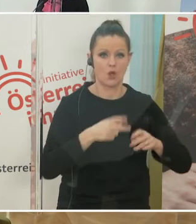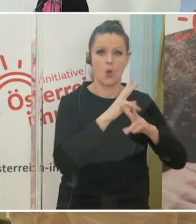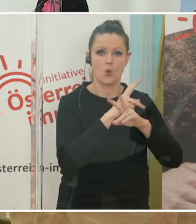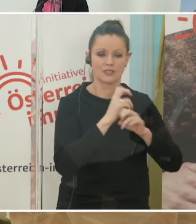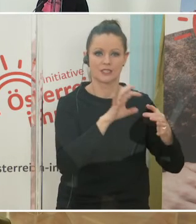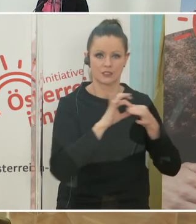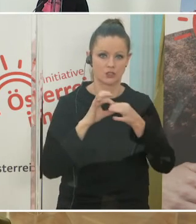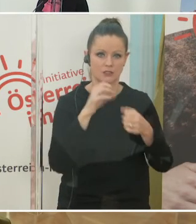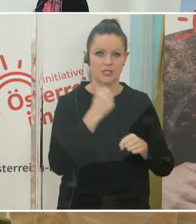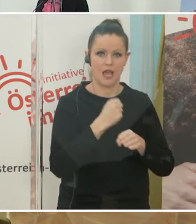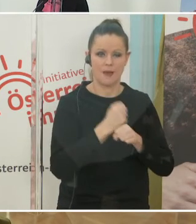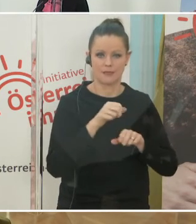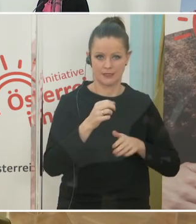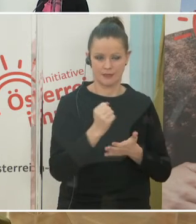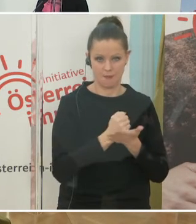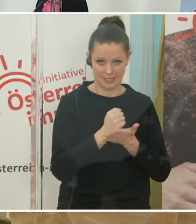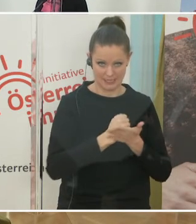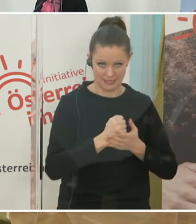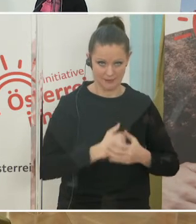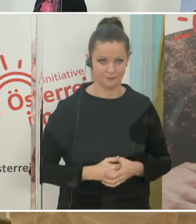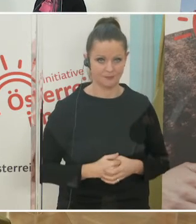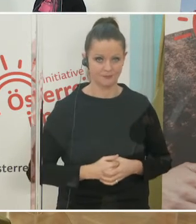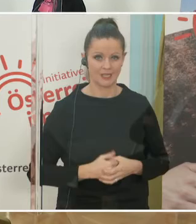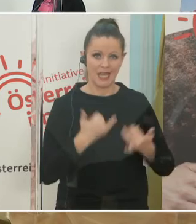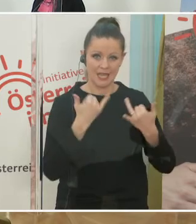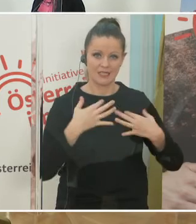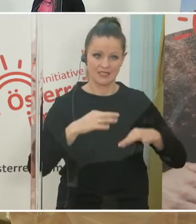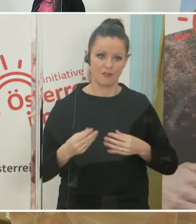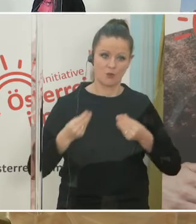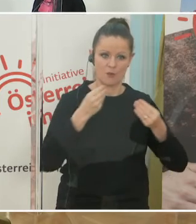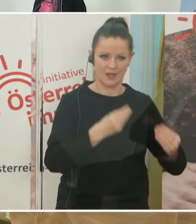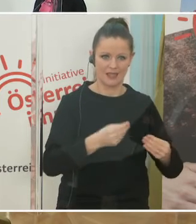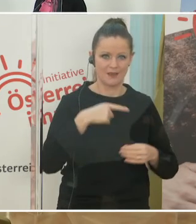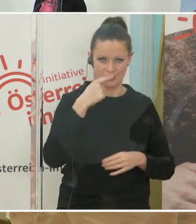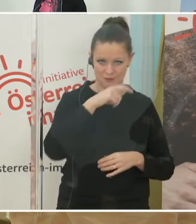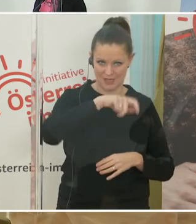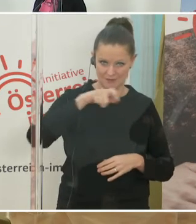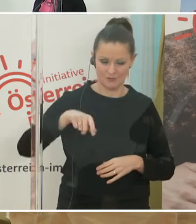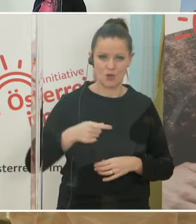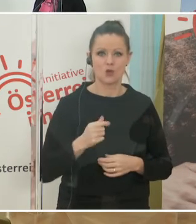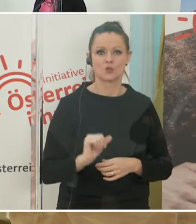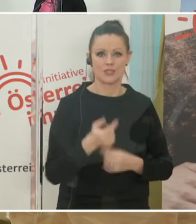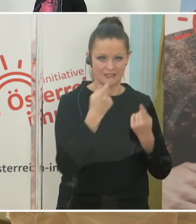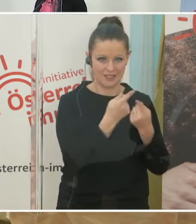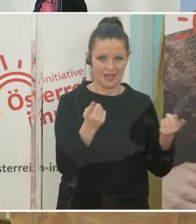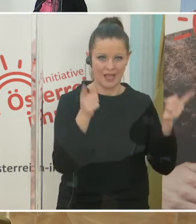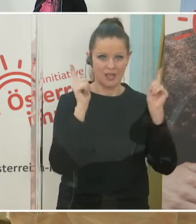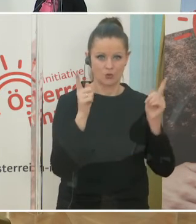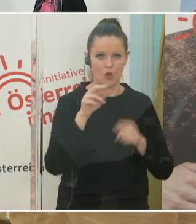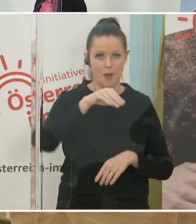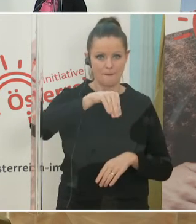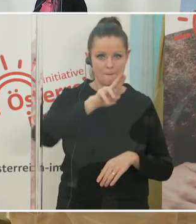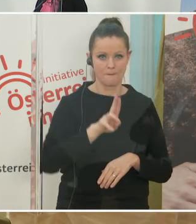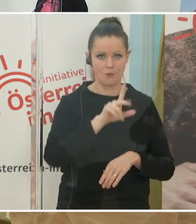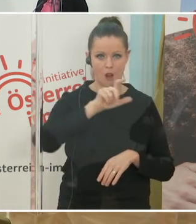für Arbeitsmedizin. Ich darf nun an die Sprecherinnen und Sprecher übergeben und darf Herrn Rektor Dr. Müller um sein Statement